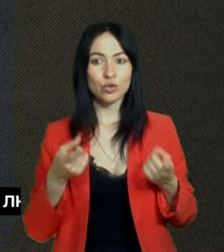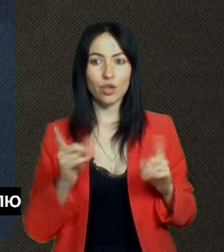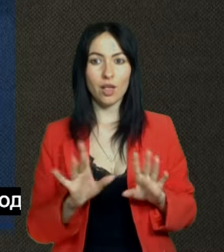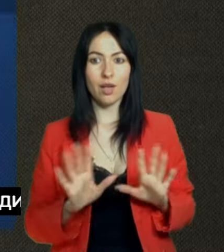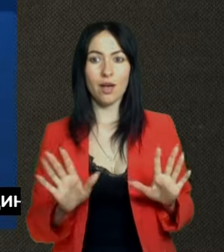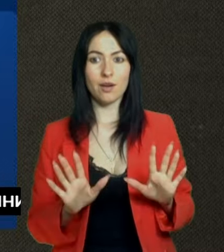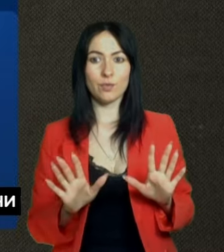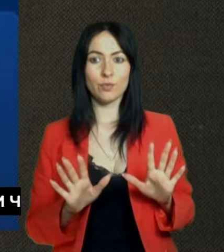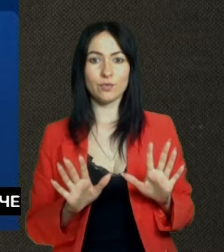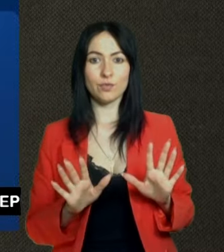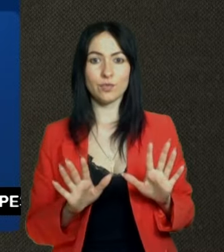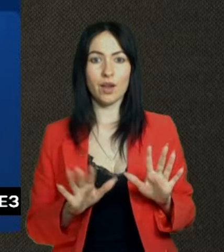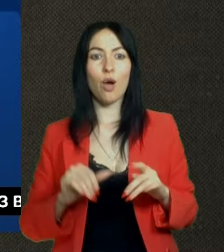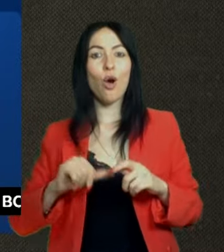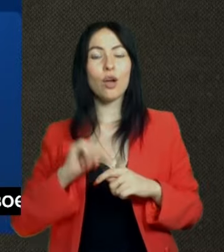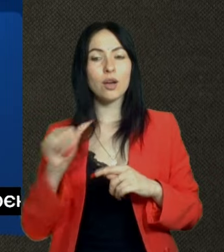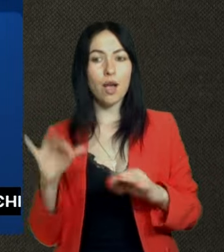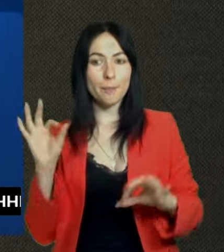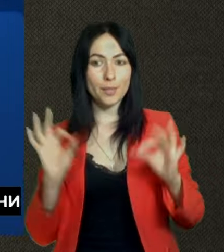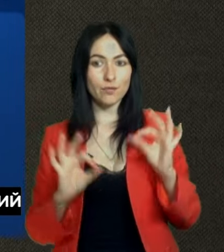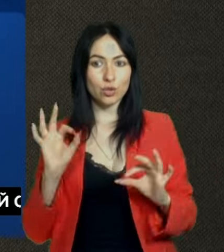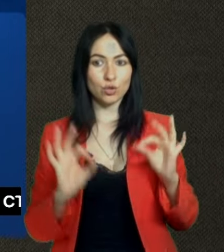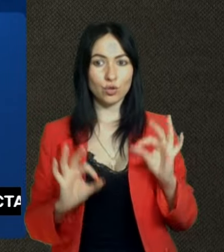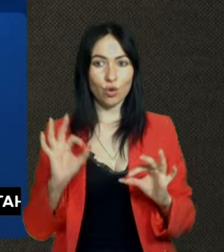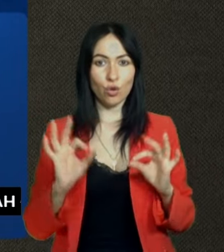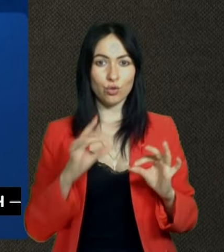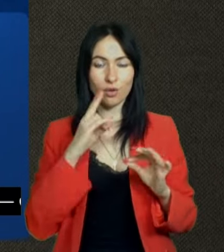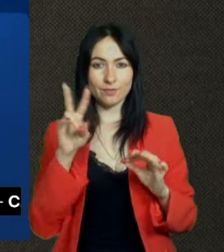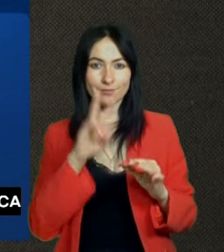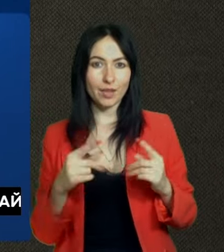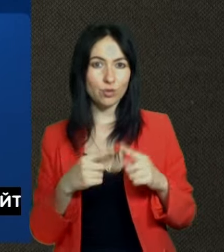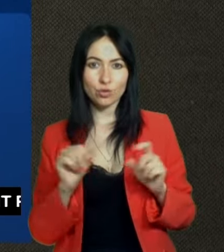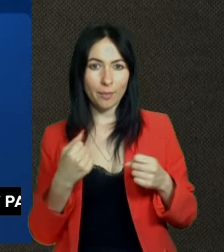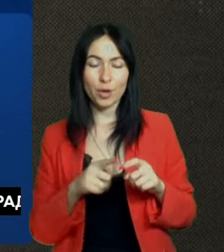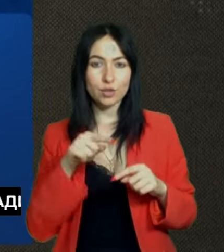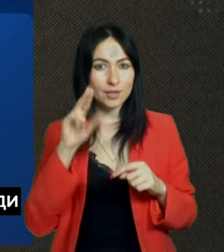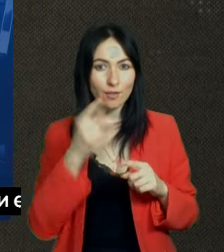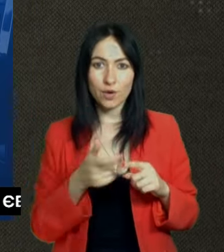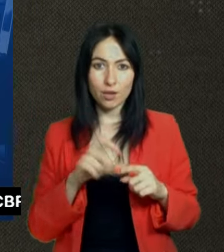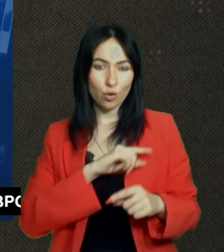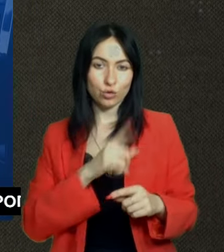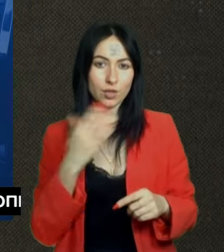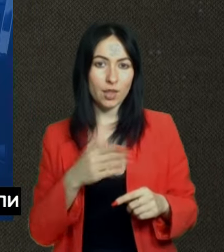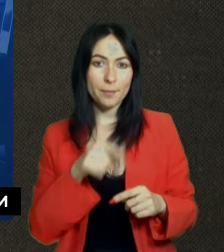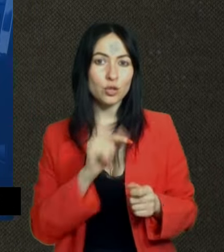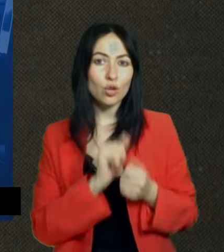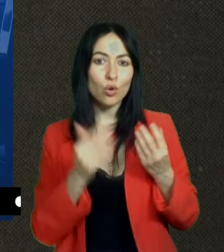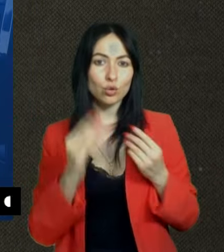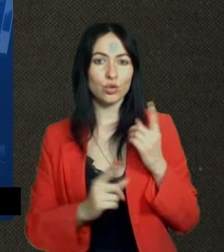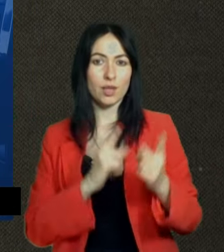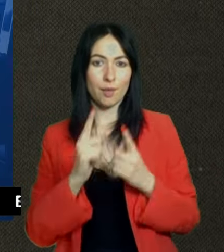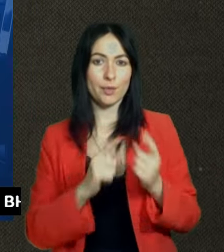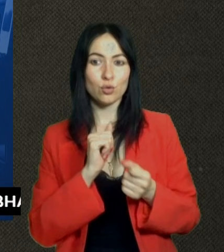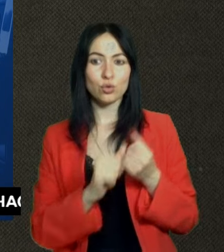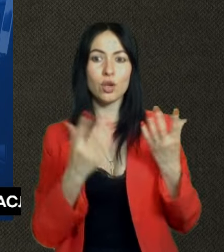Окремий відсоток вивести неможливо, оскільки ця цифра досить динамічна, вона кожного дня змінюється. Кожний день з'являються